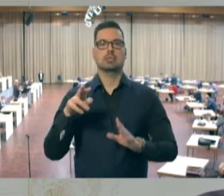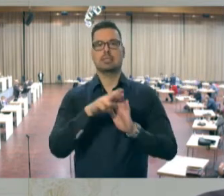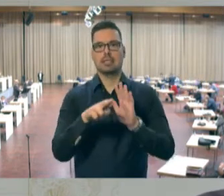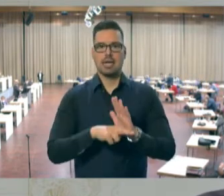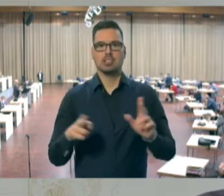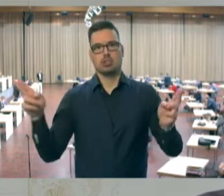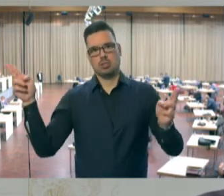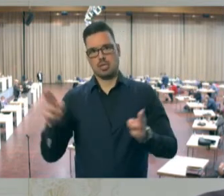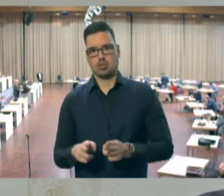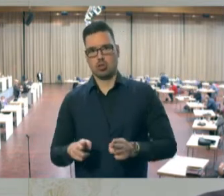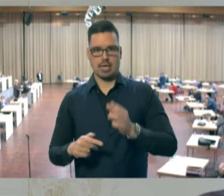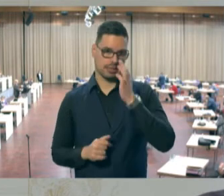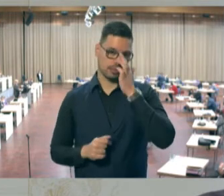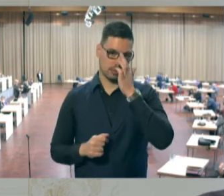sind,